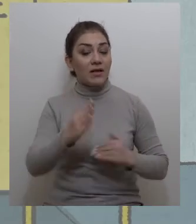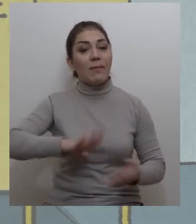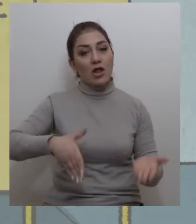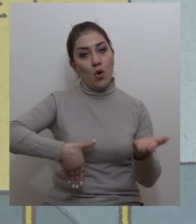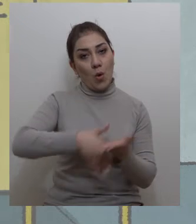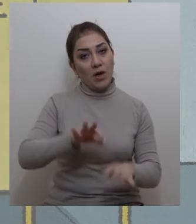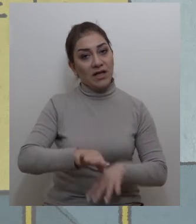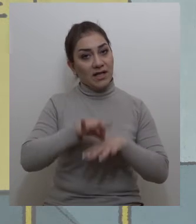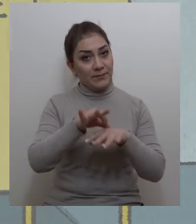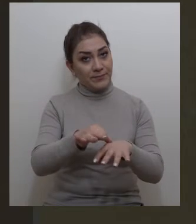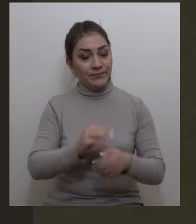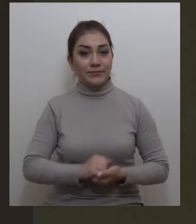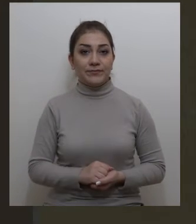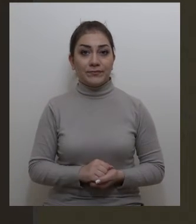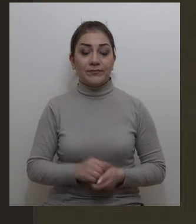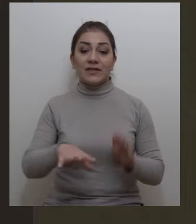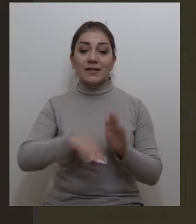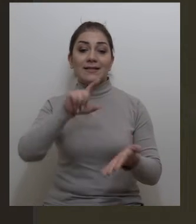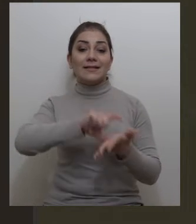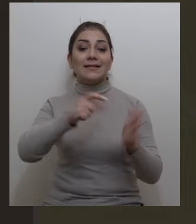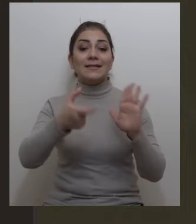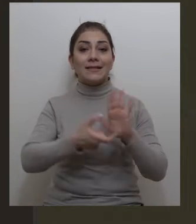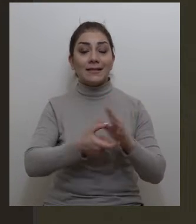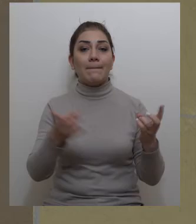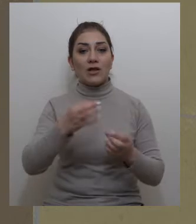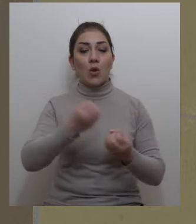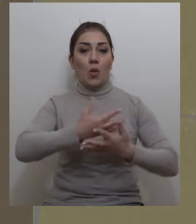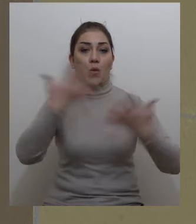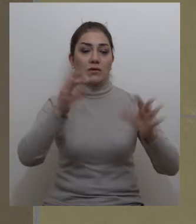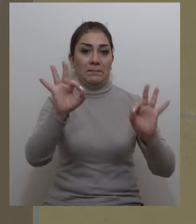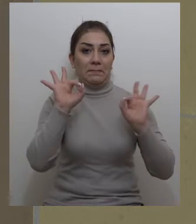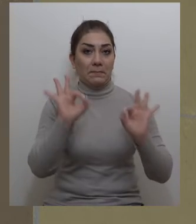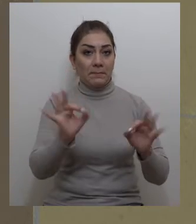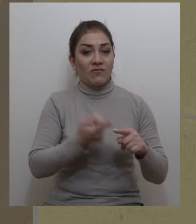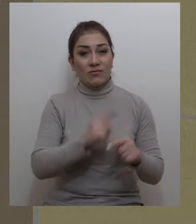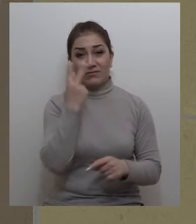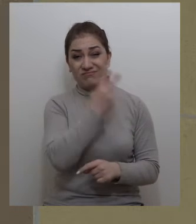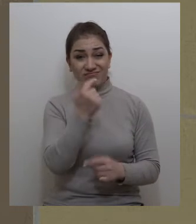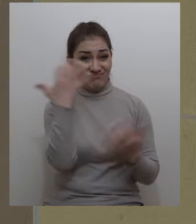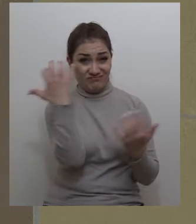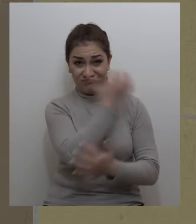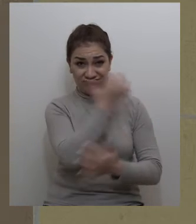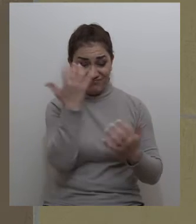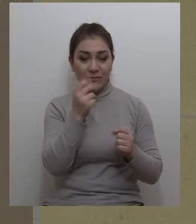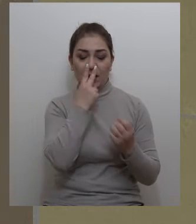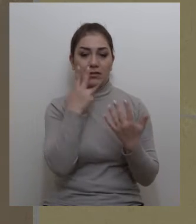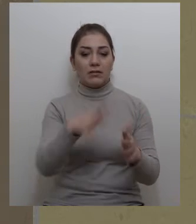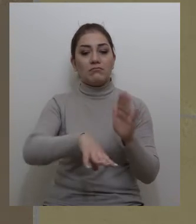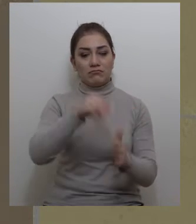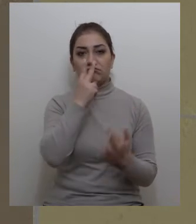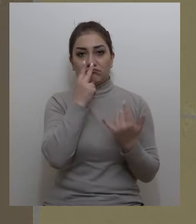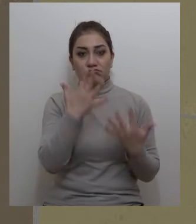ոգնի։ Կվյախըցիկում պետք է բավարար լուսավորություն լինի, որ թուլ տեսողություն ունեցողանձը կարողանա